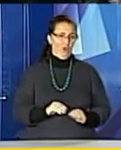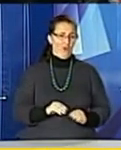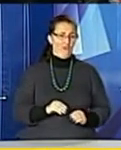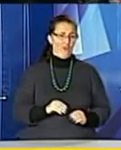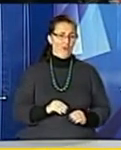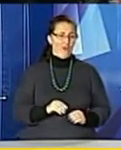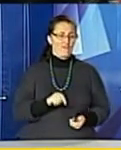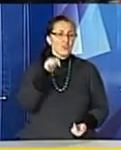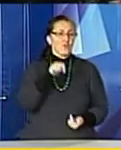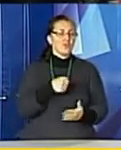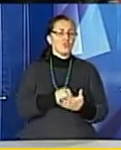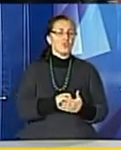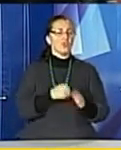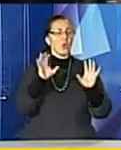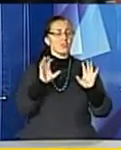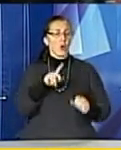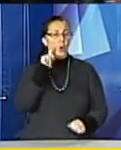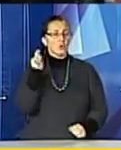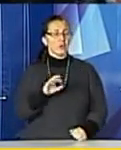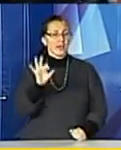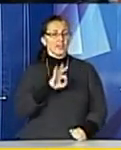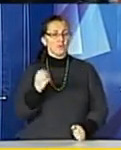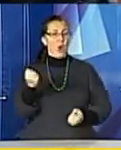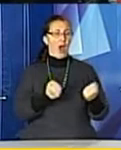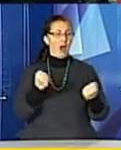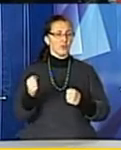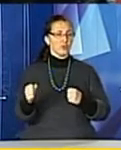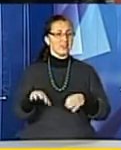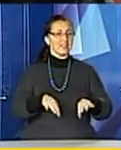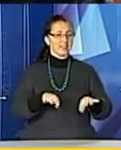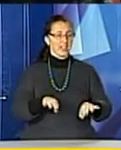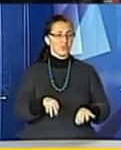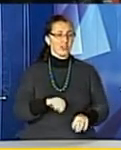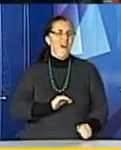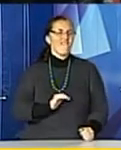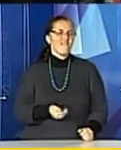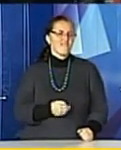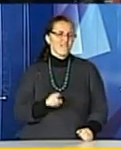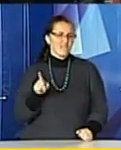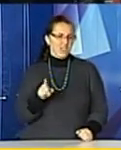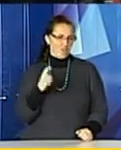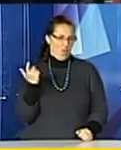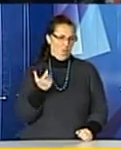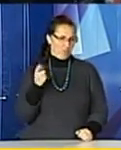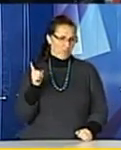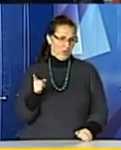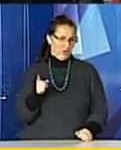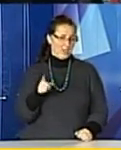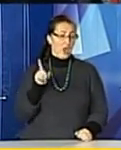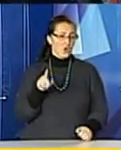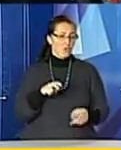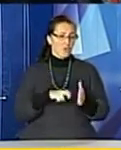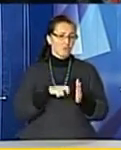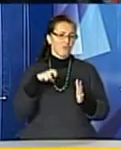закону України про автомобільний транспорт на перевізника. І йому будуть направлені або штрафні